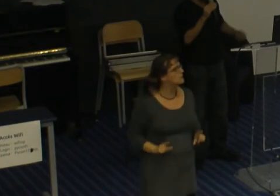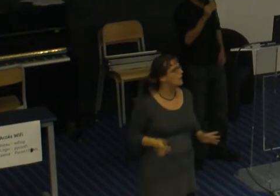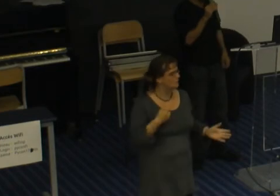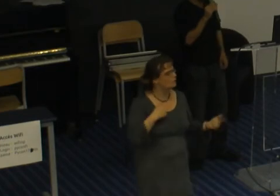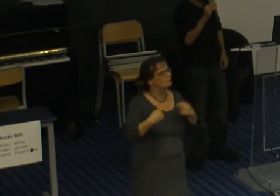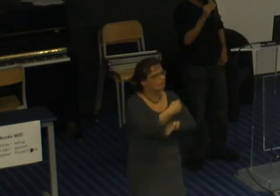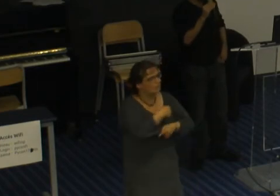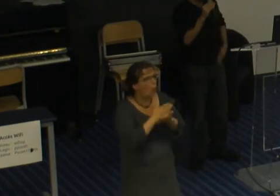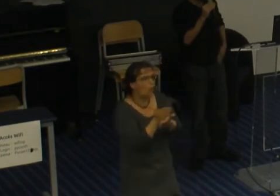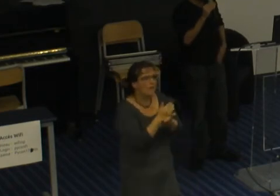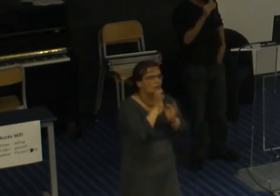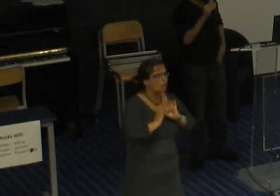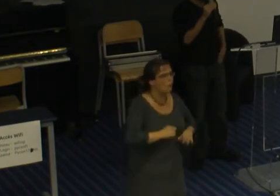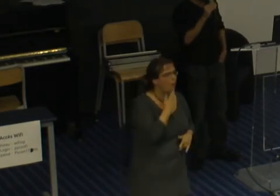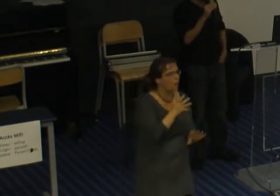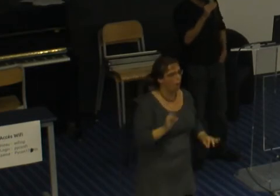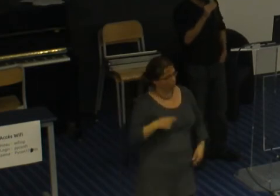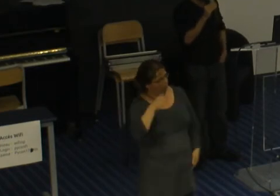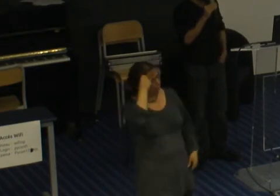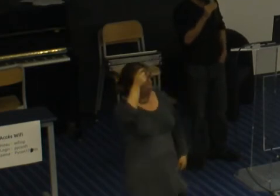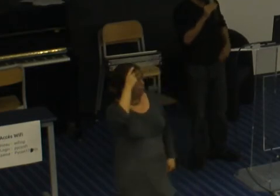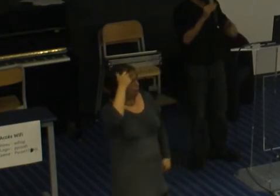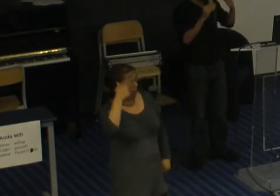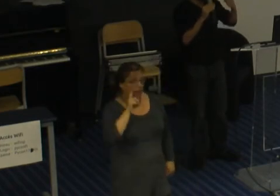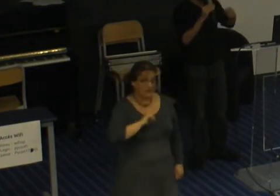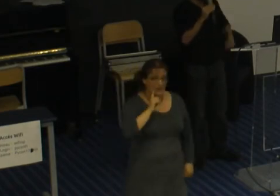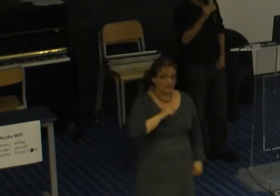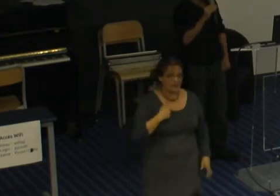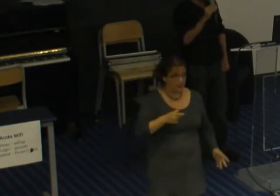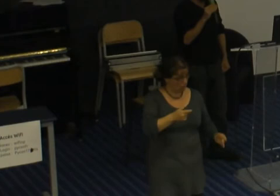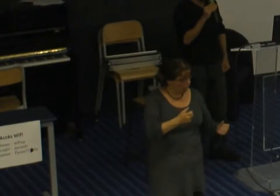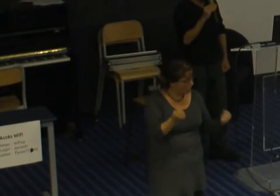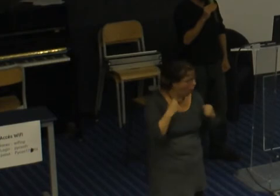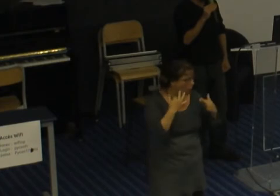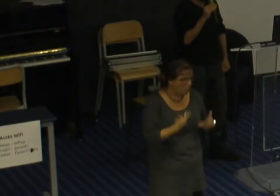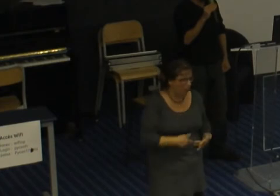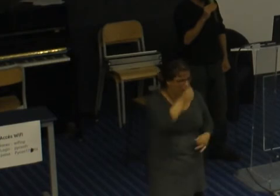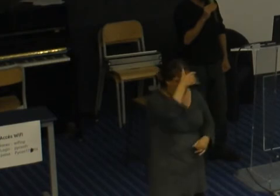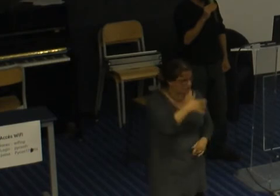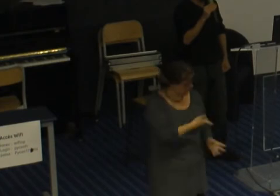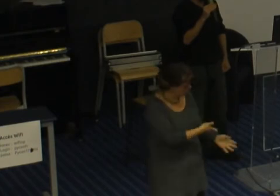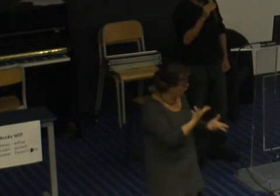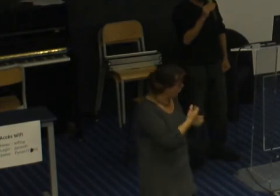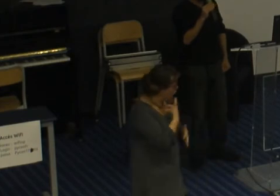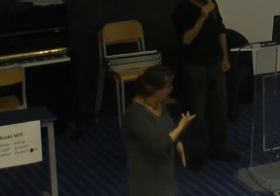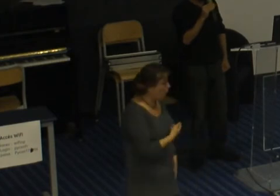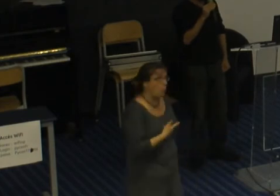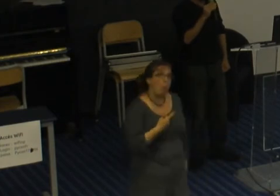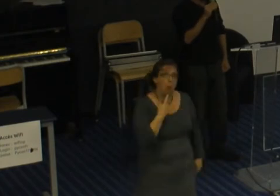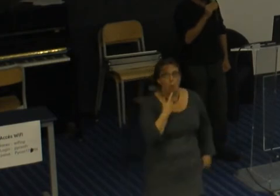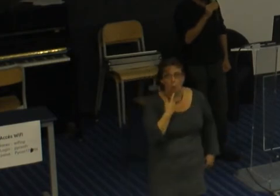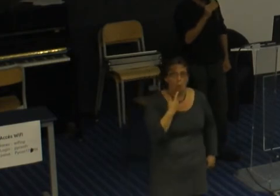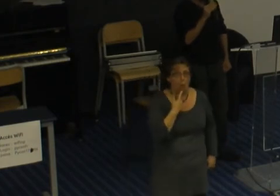'orientation scolaire ah ouais mais je vais faire ingénieur puis il avait des nanas qui étaient super fortes en maths en physique je lui disais ben tu vas faire quoi ouais je vais